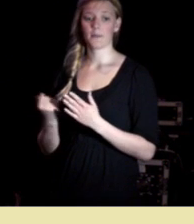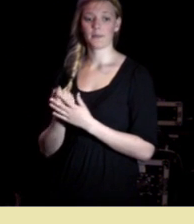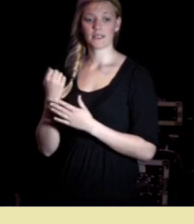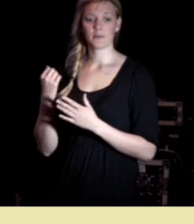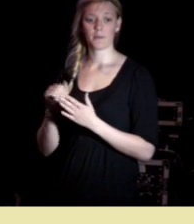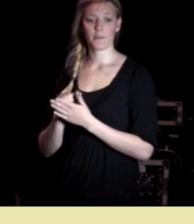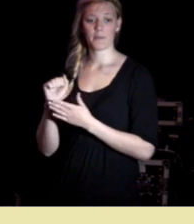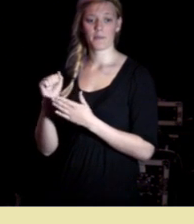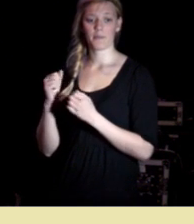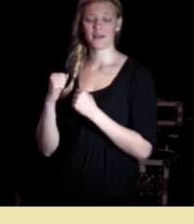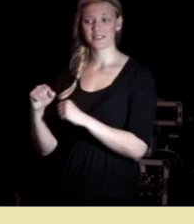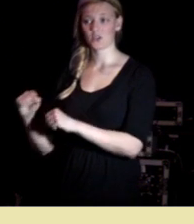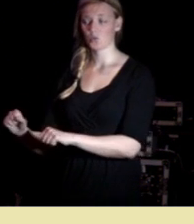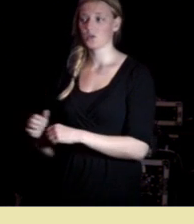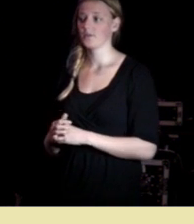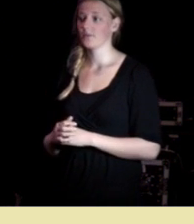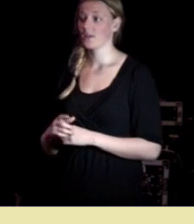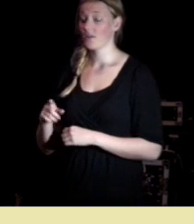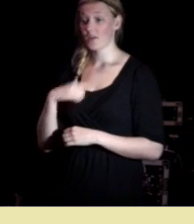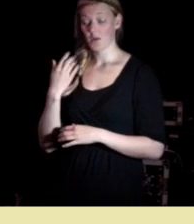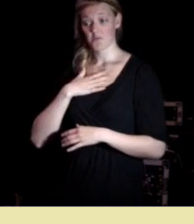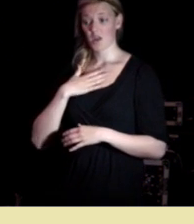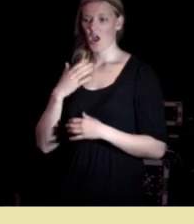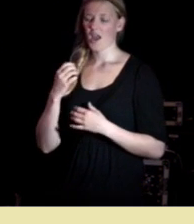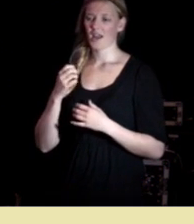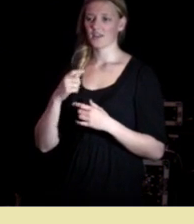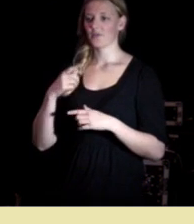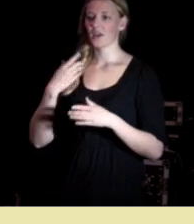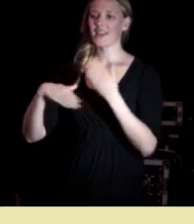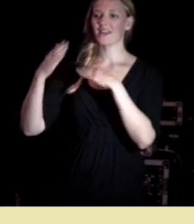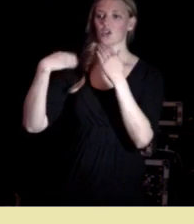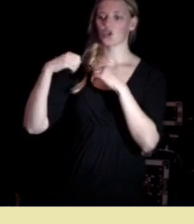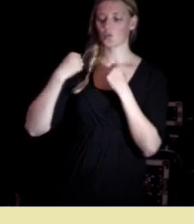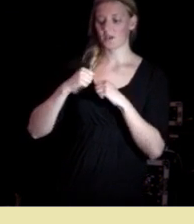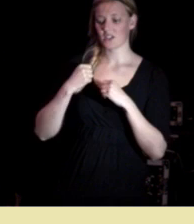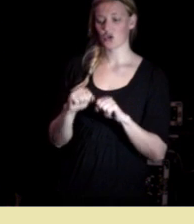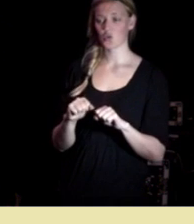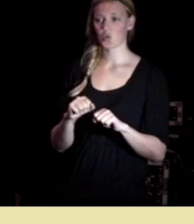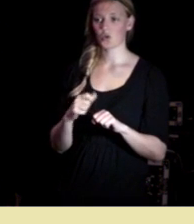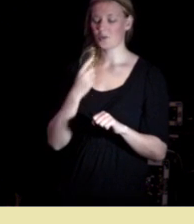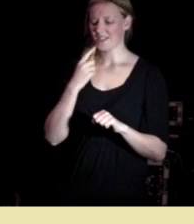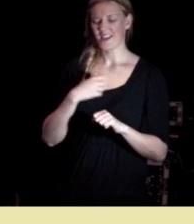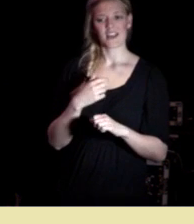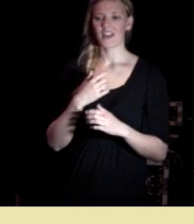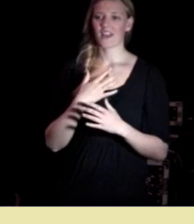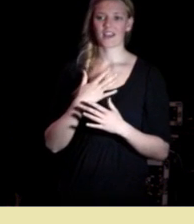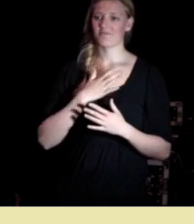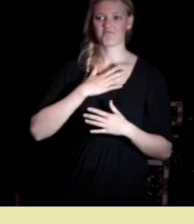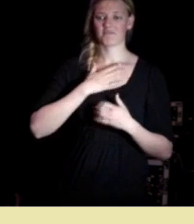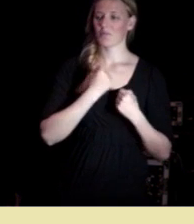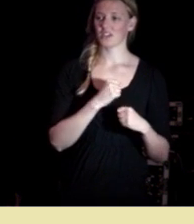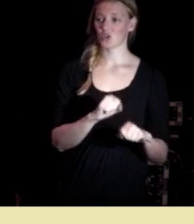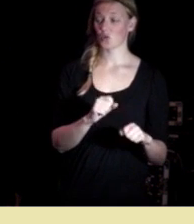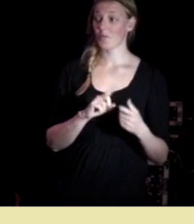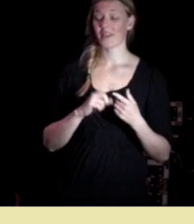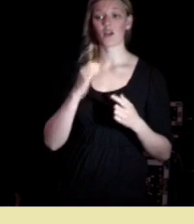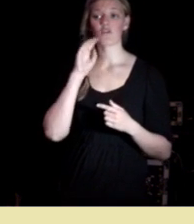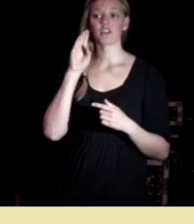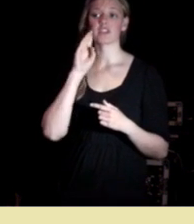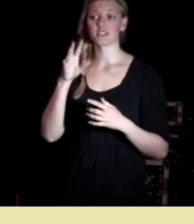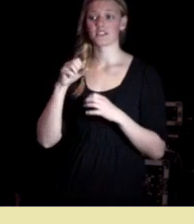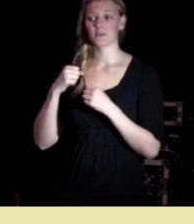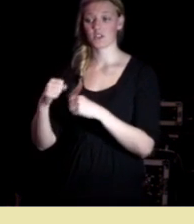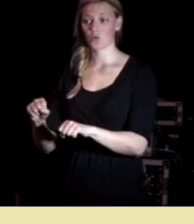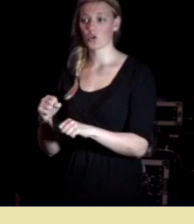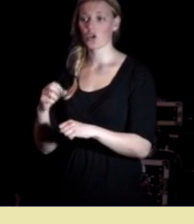for prestasjoner når man snakker om generasjon prestasjon så kan det høres ut som vi ikke er for prestasjoner det finnes noen fantastiske prestasjoner vi har Røde